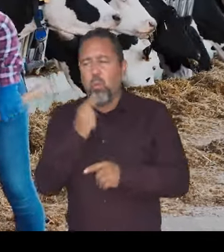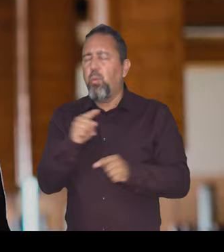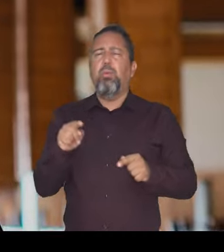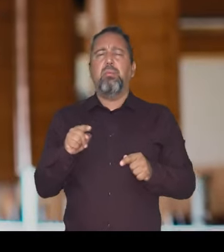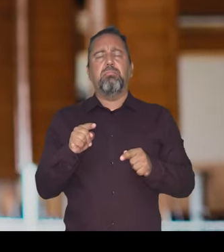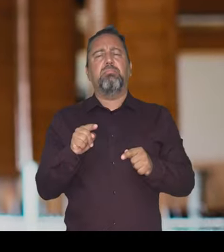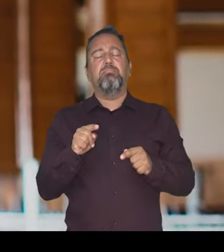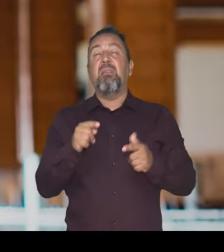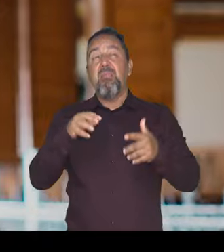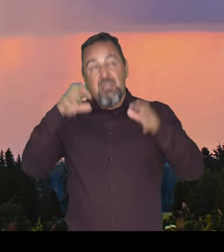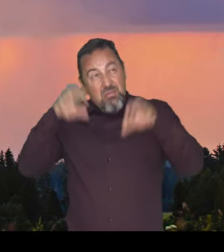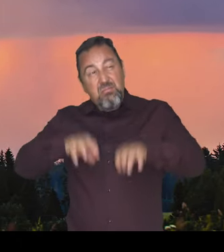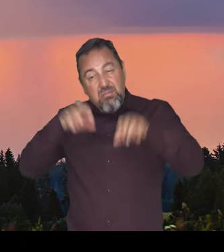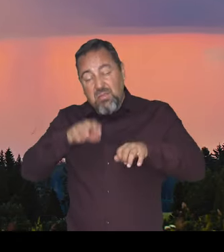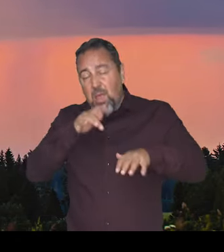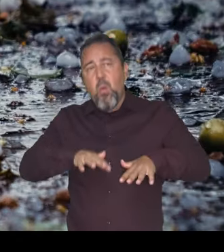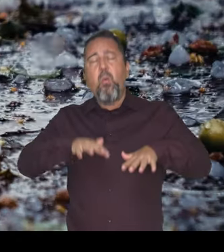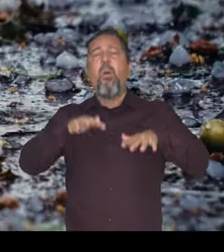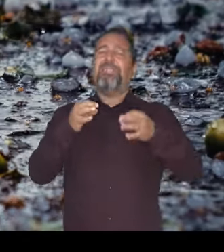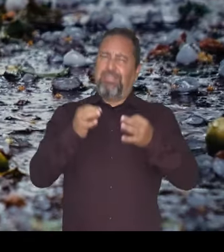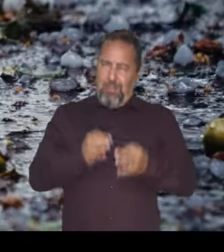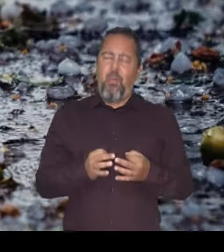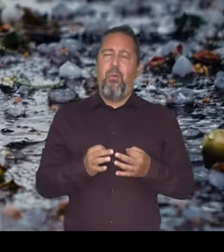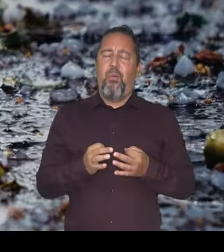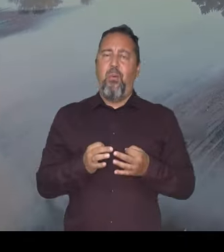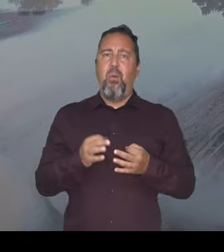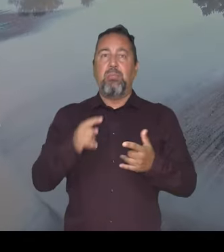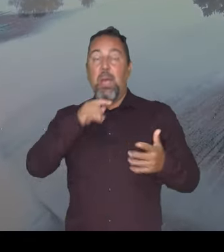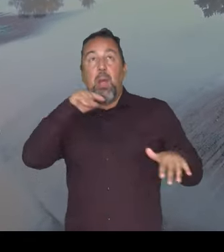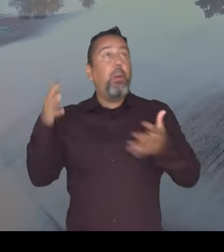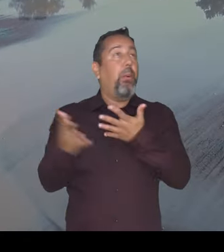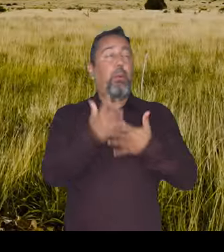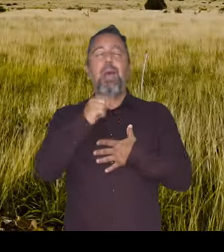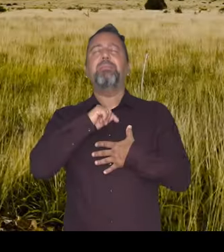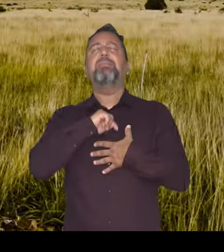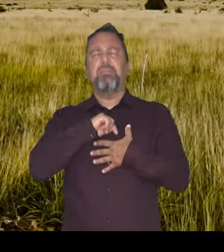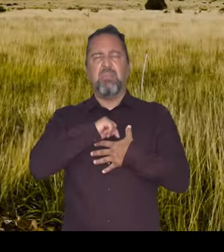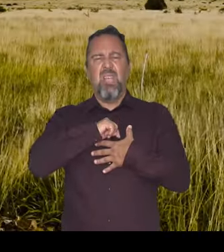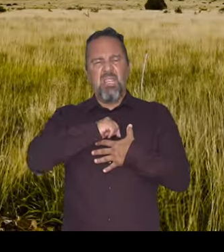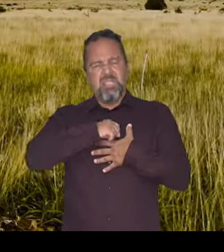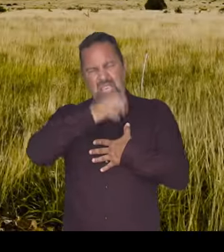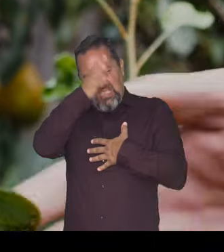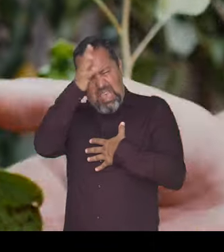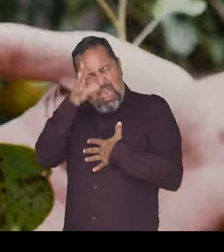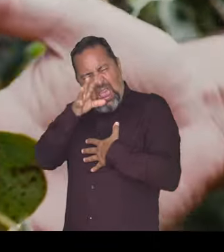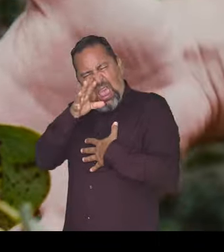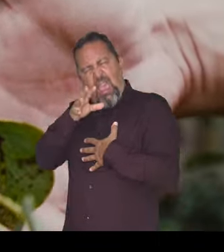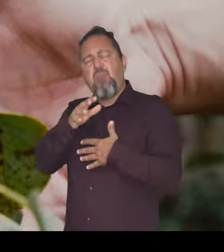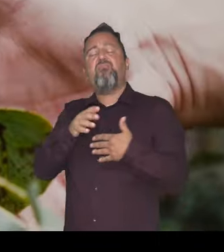Que en tindràs cura. Segur que arribarà l'aigua. Que sentiràs el vent.